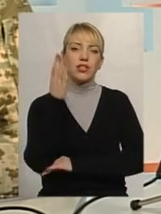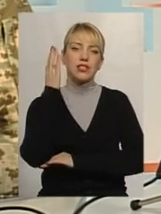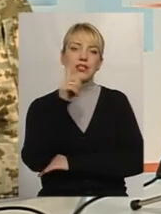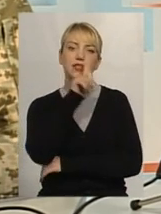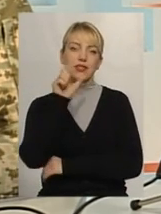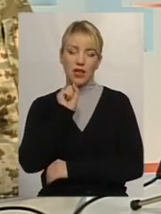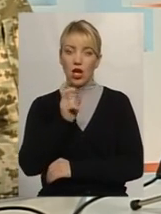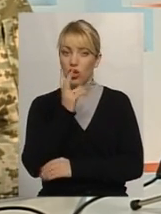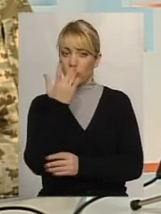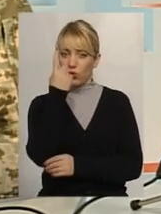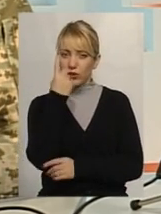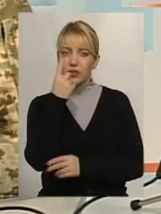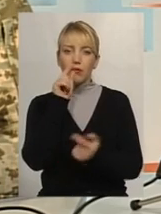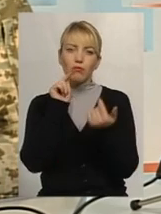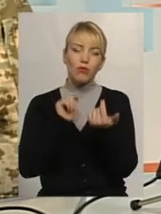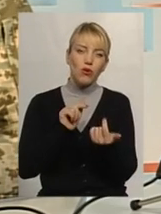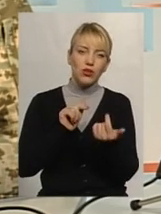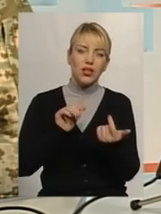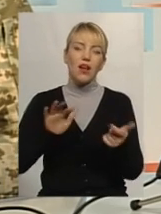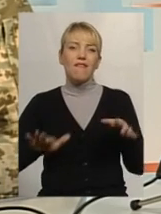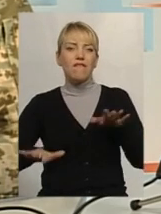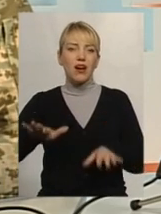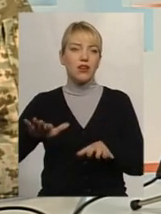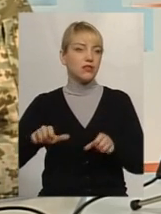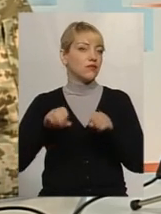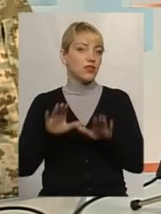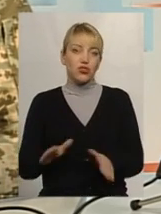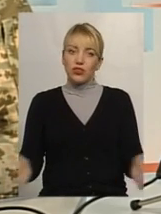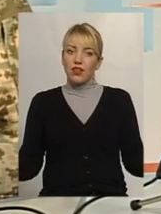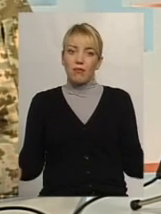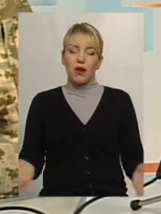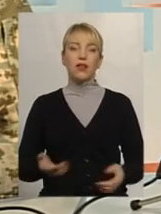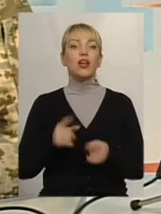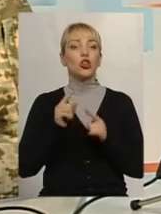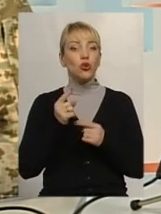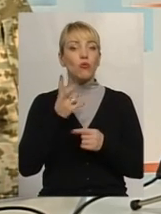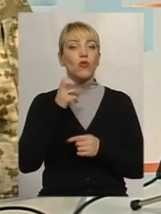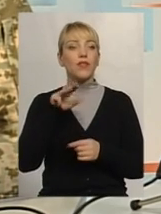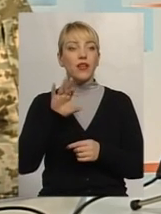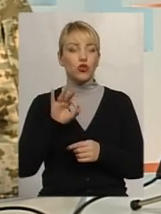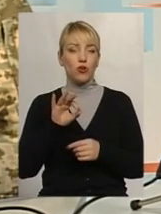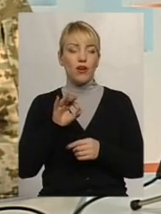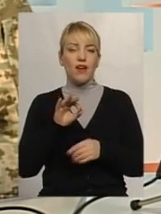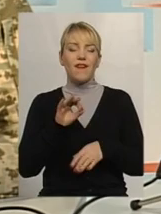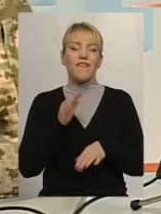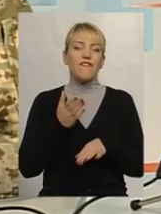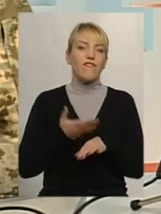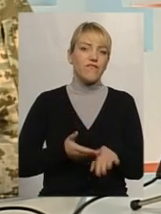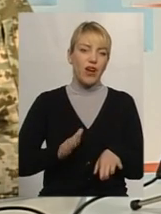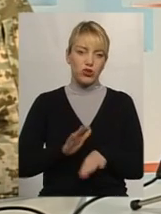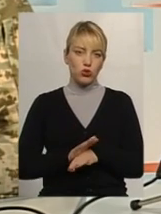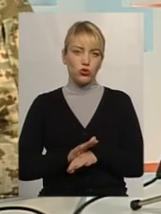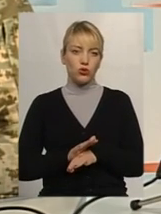Якщо хтось один проти, вагається, рішення не має. І тому так НАТО важко народжує якісь